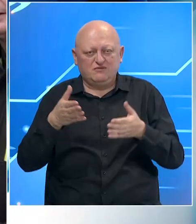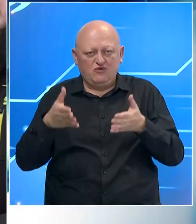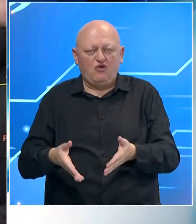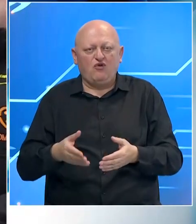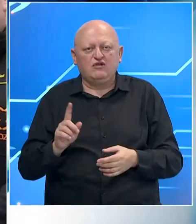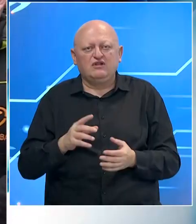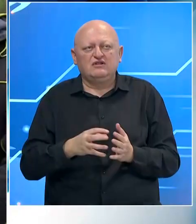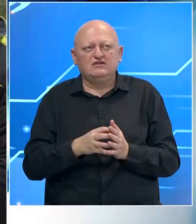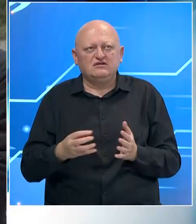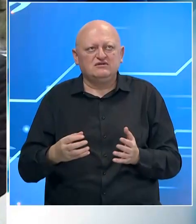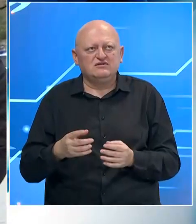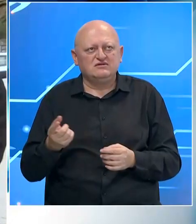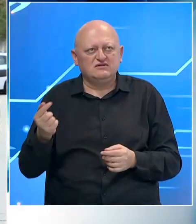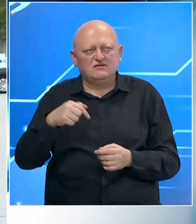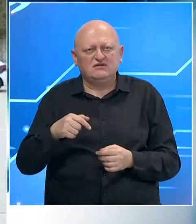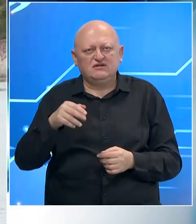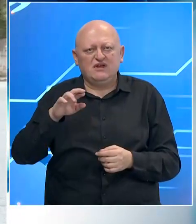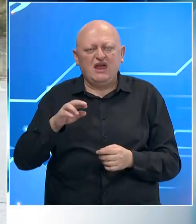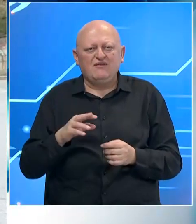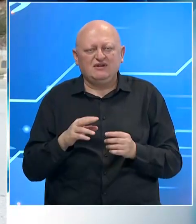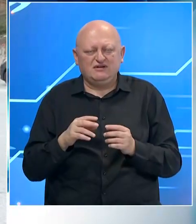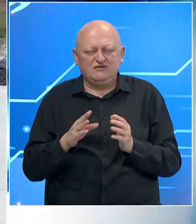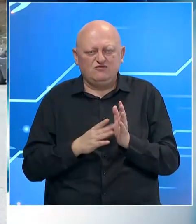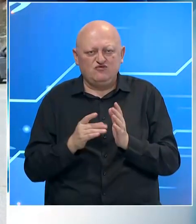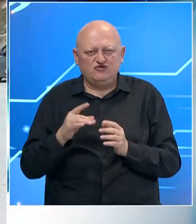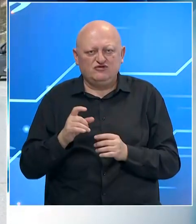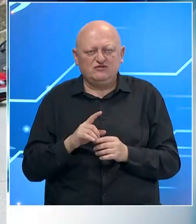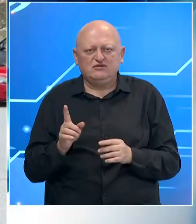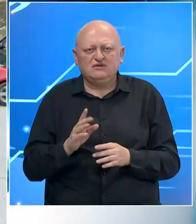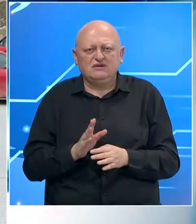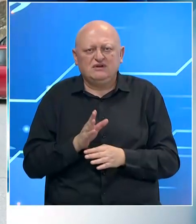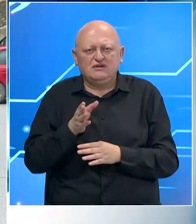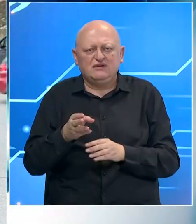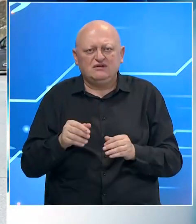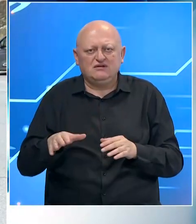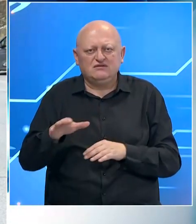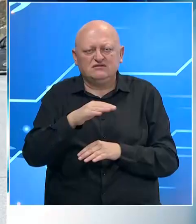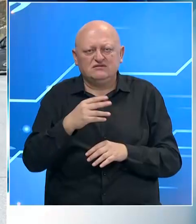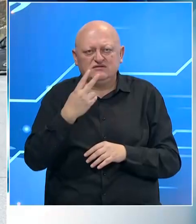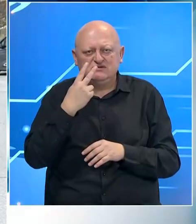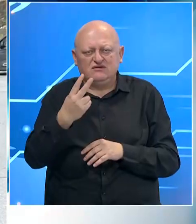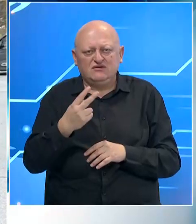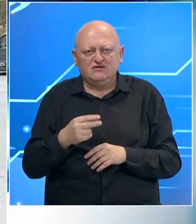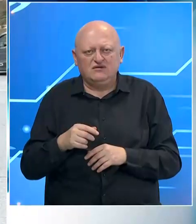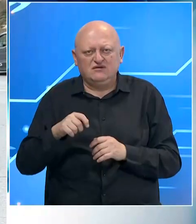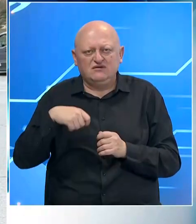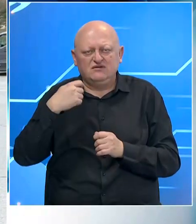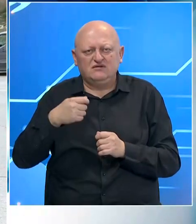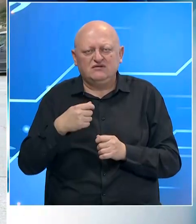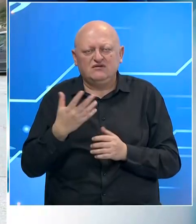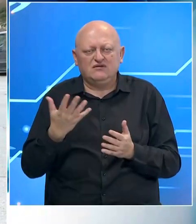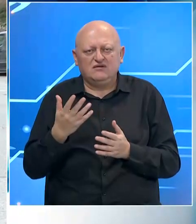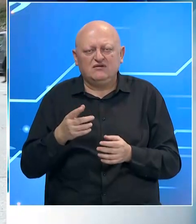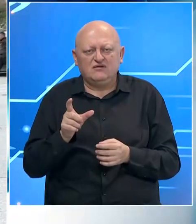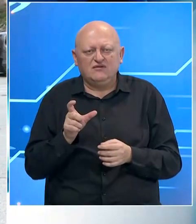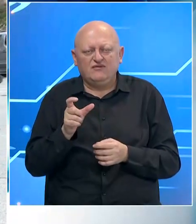neću duljiti, je stigao Elvir Muslić, nepristupačan teren, vidjeli smo video koji ste nam poslali,